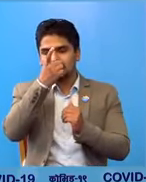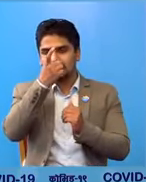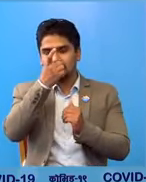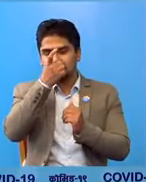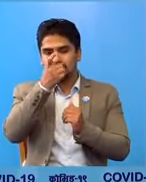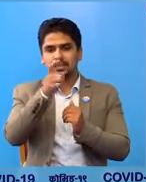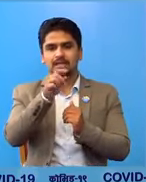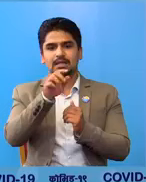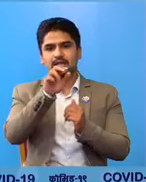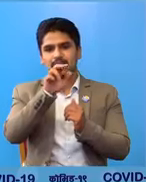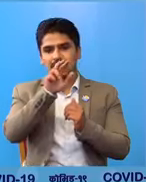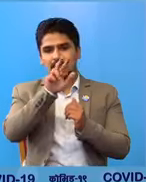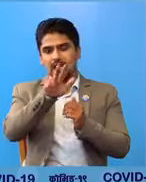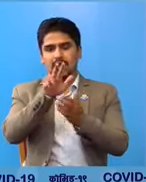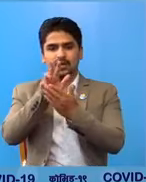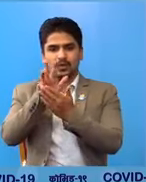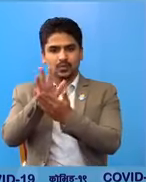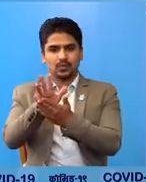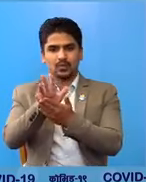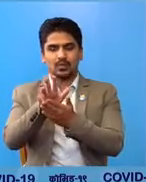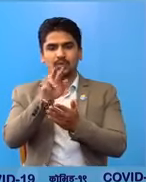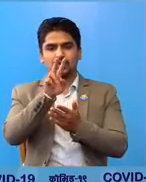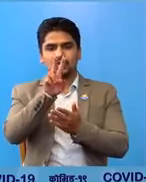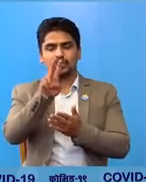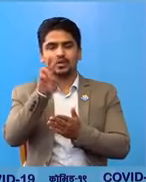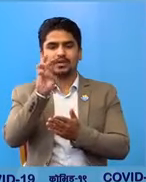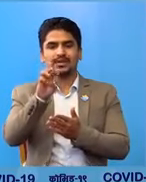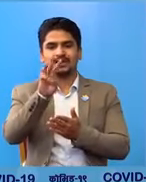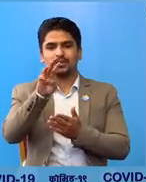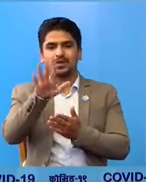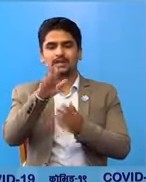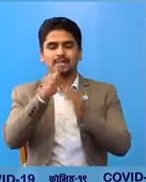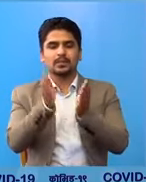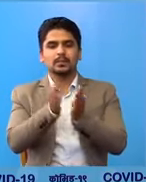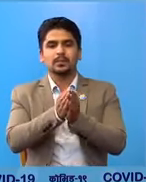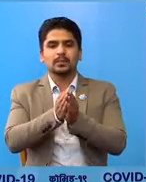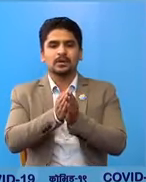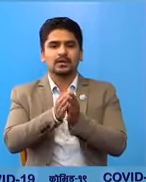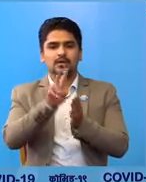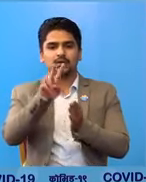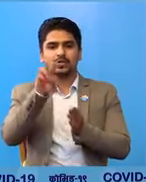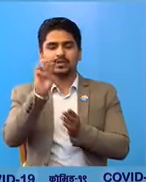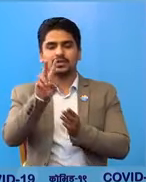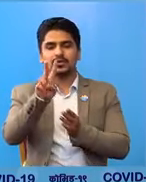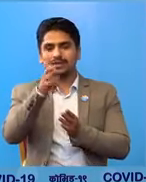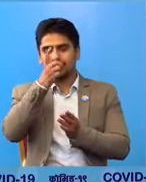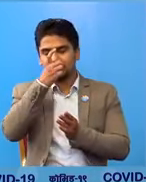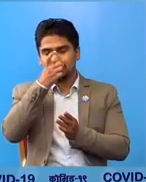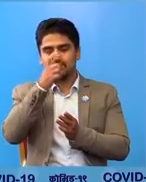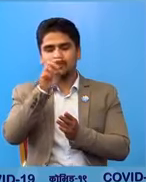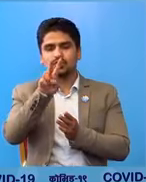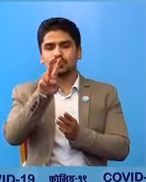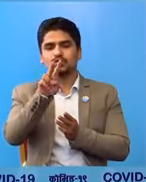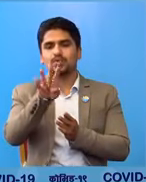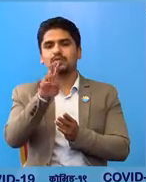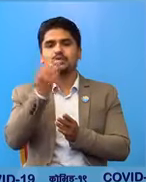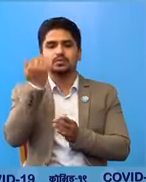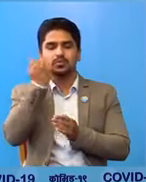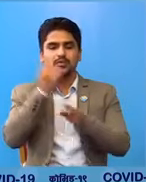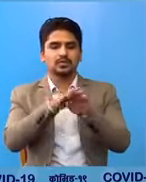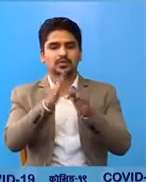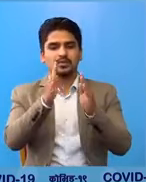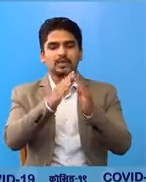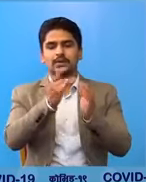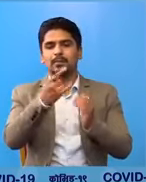महिलार 2035 पुरुष्गरी जम्मा 2224 बेक्ति अरू डिस्चाज उनुबायको